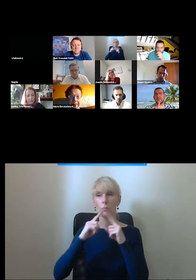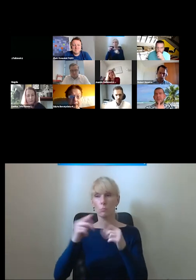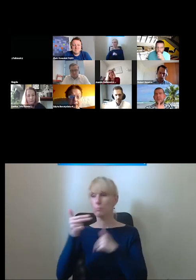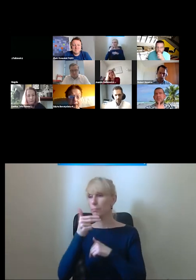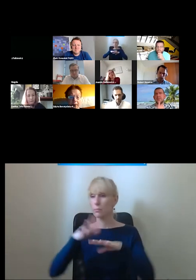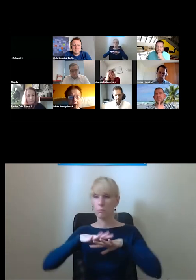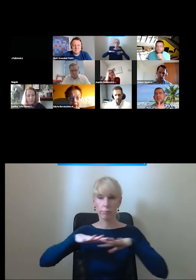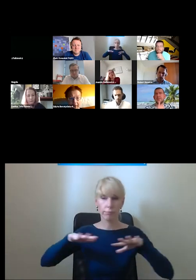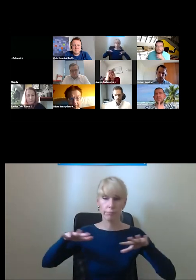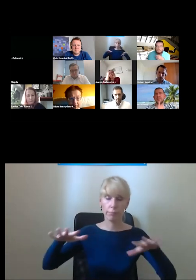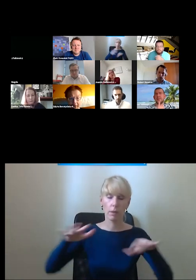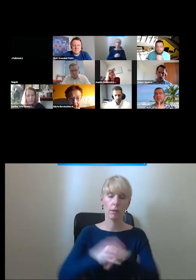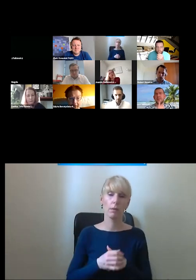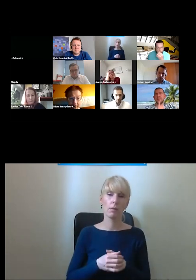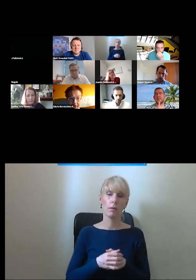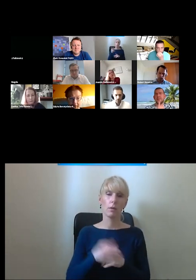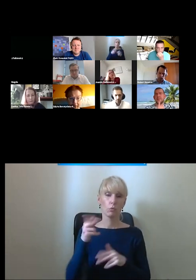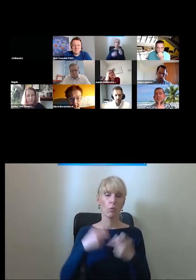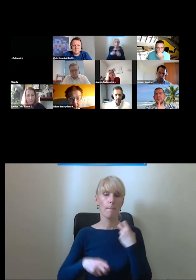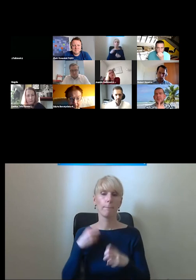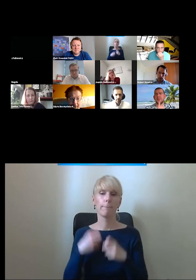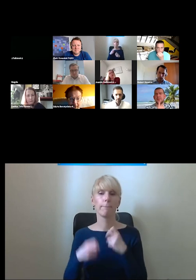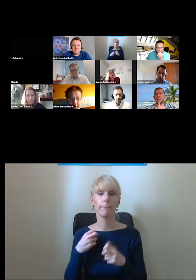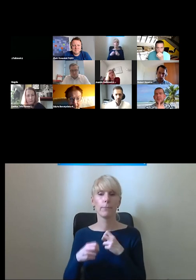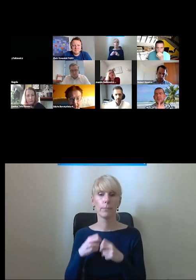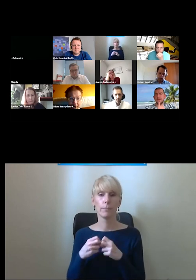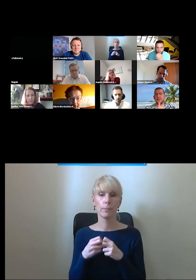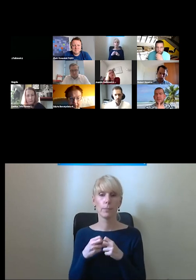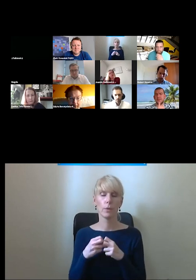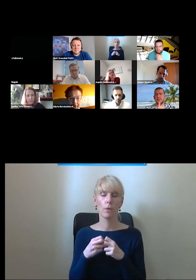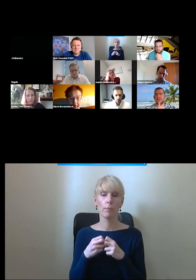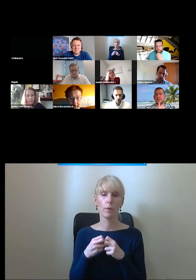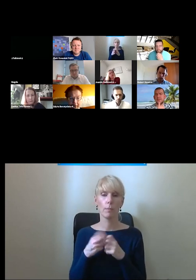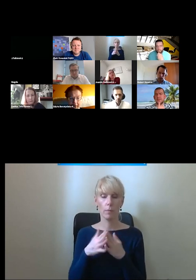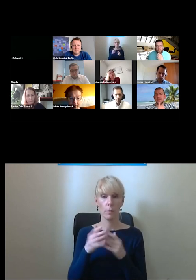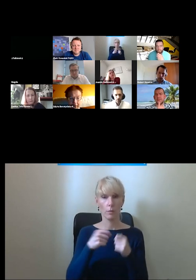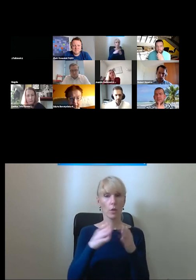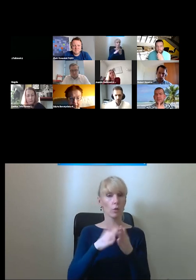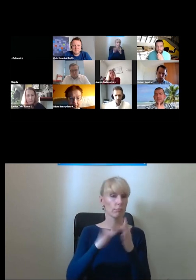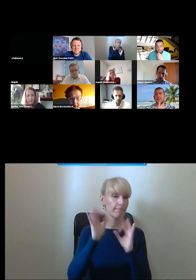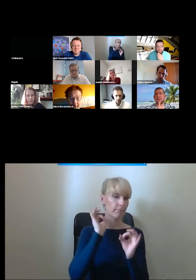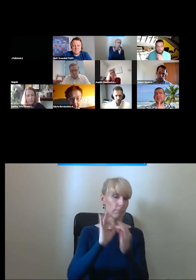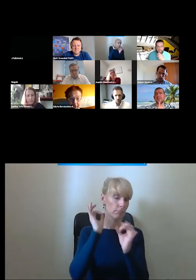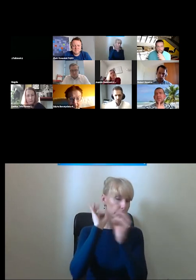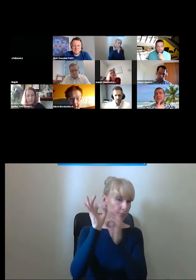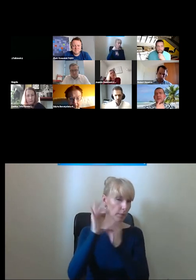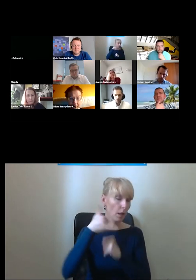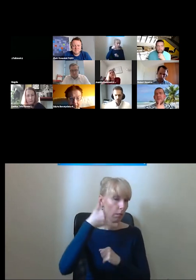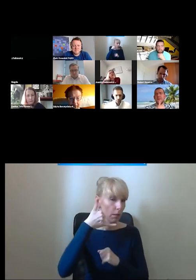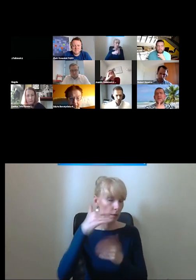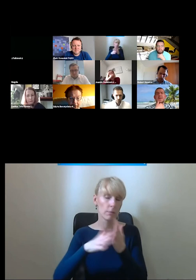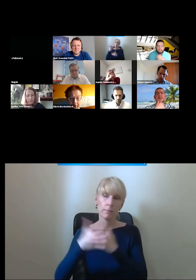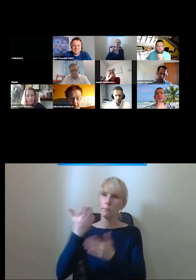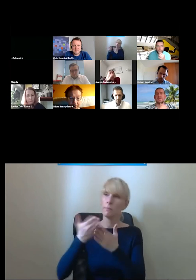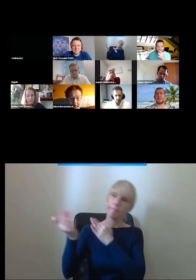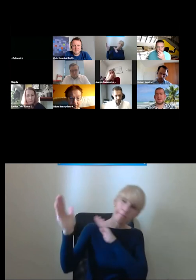z jednej strony taki problem jak tutaj pan pokazywał filmik który trzeba dzwonić po kogoś trzeba tą osobę fizycznie zawołać